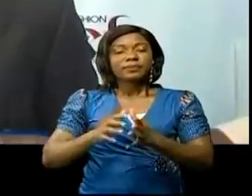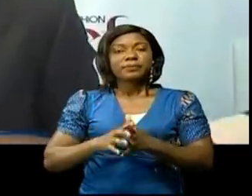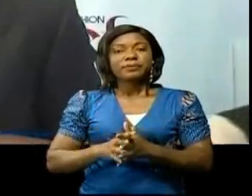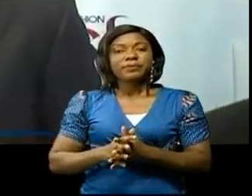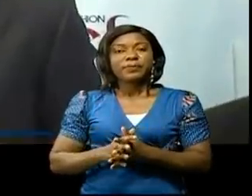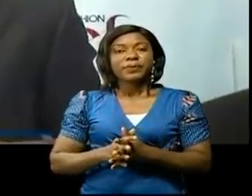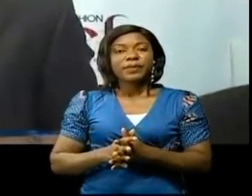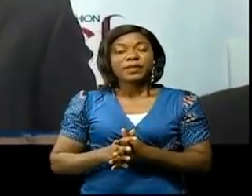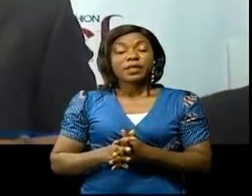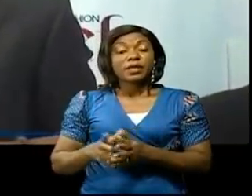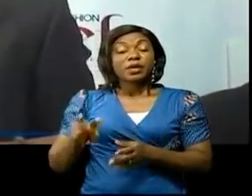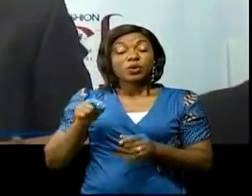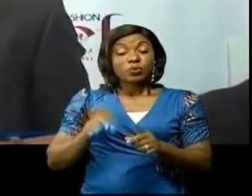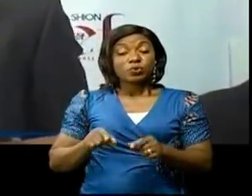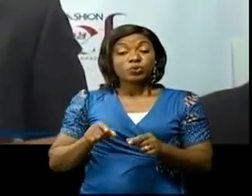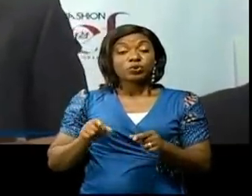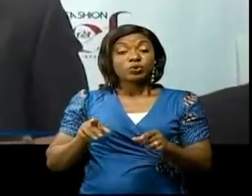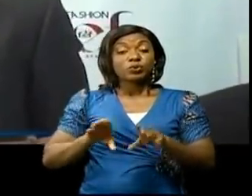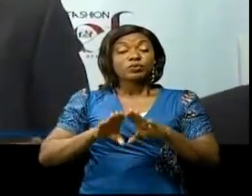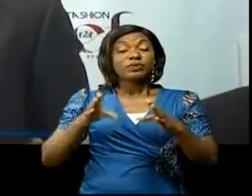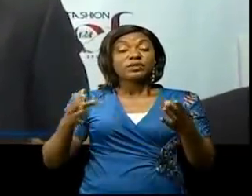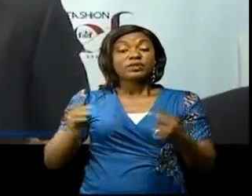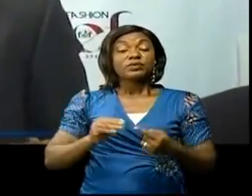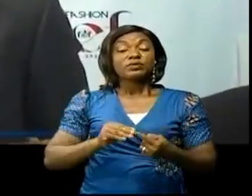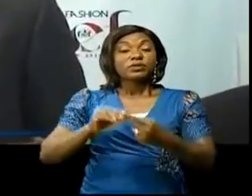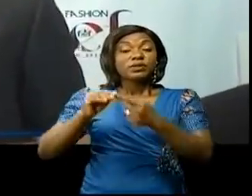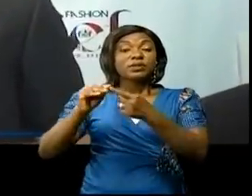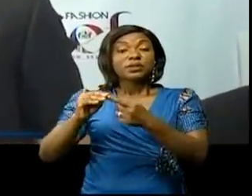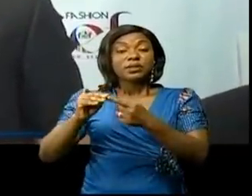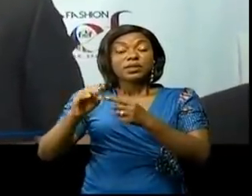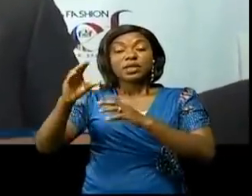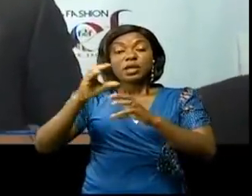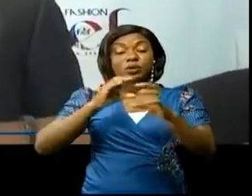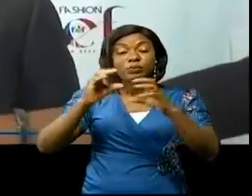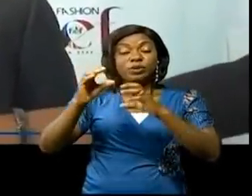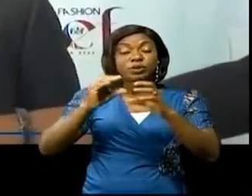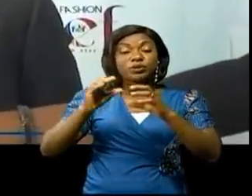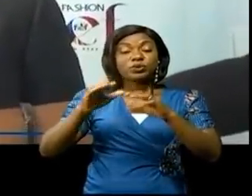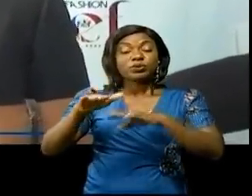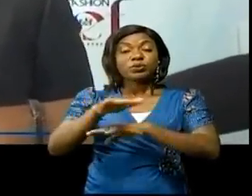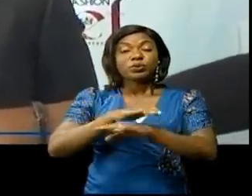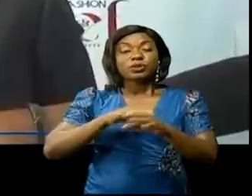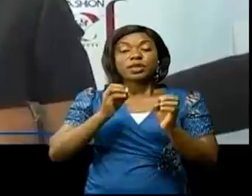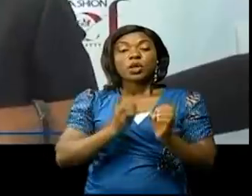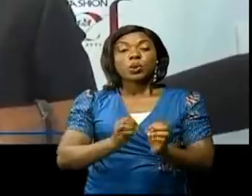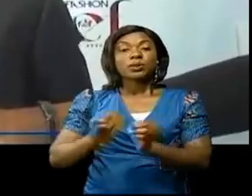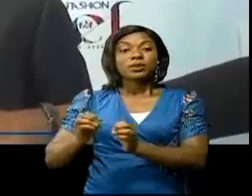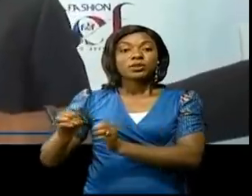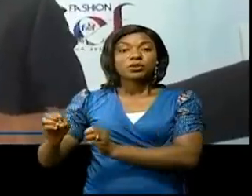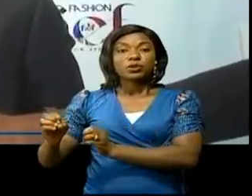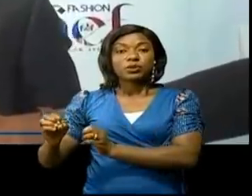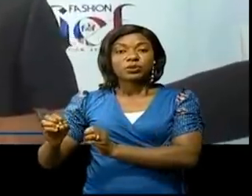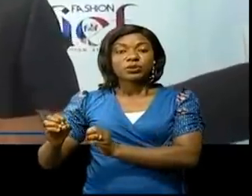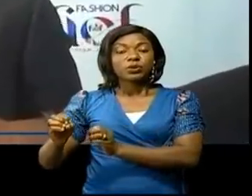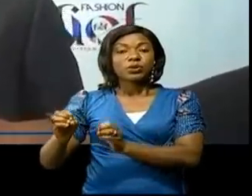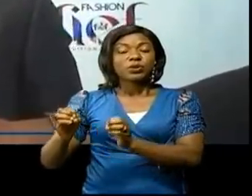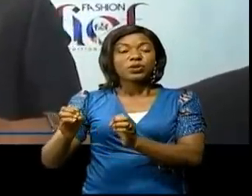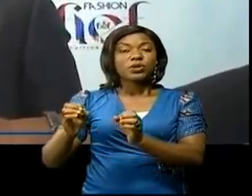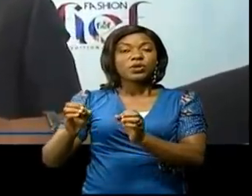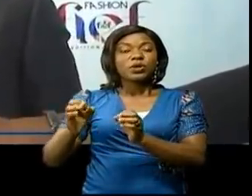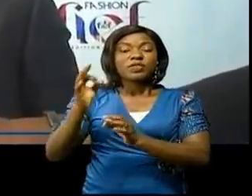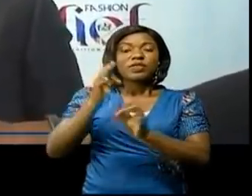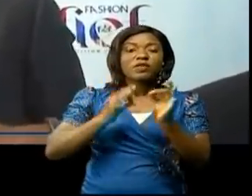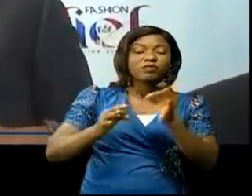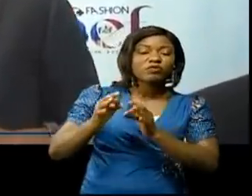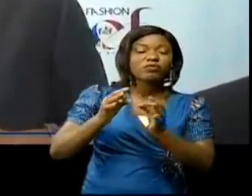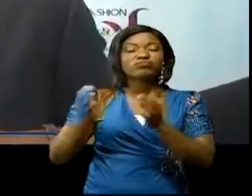le lancement officiel de la communication sur l'organisation de la foire itinérante de l